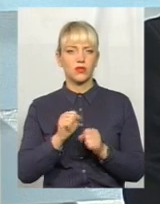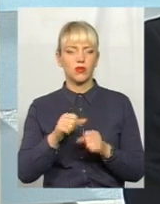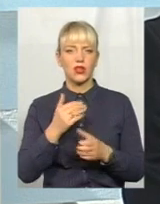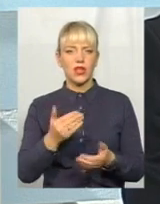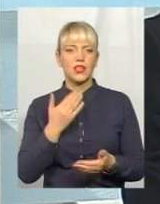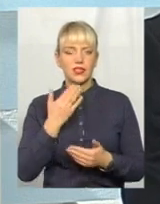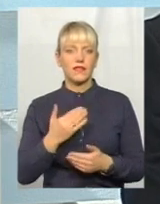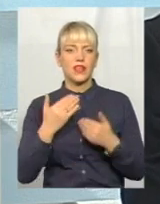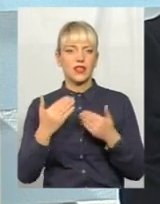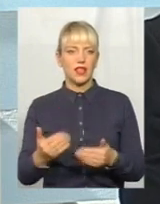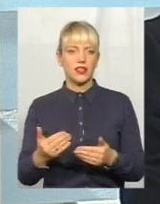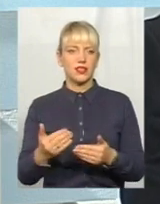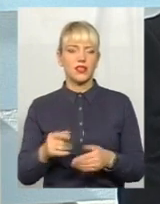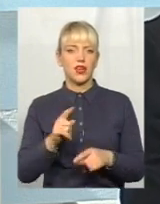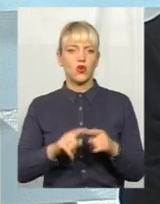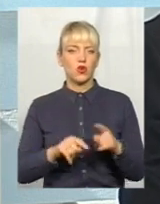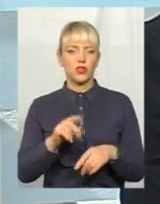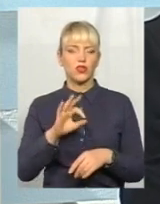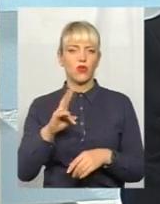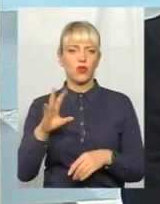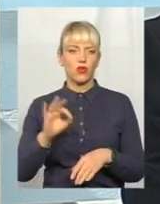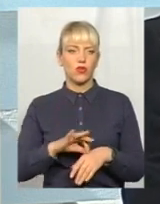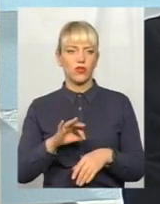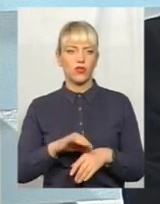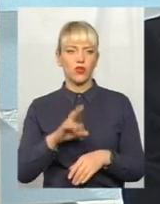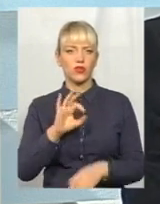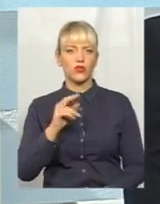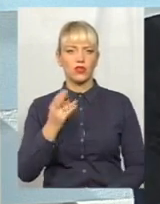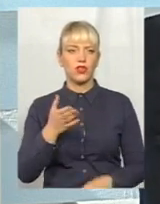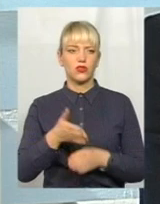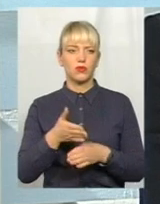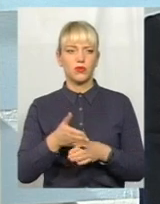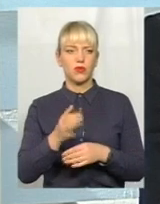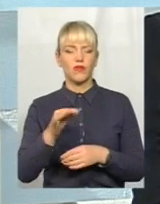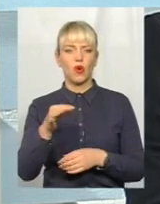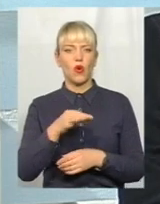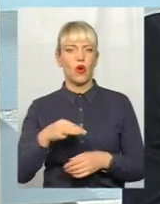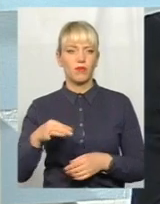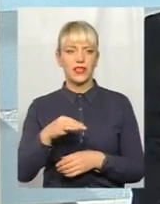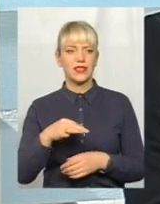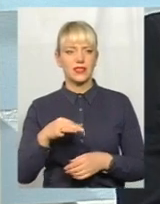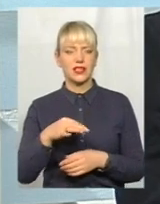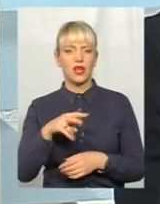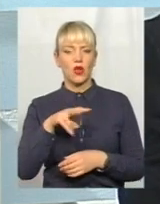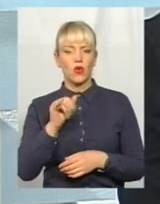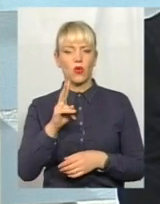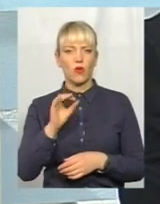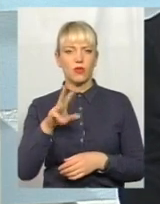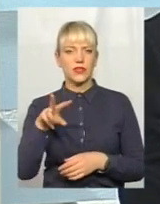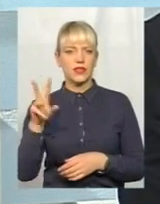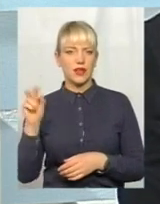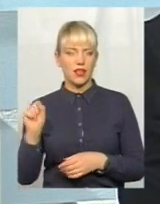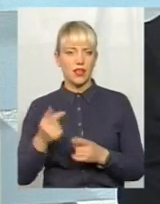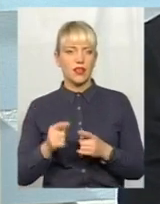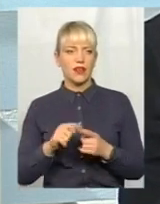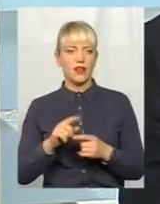зверталися родичі онкохворих на соціальну допомогу в обласний Клукомський, тоді